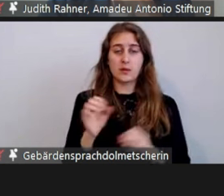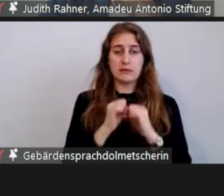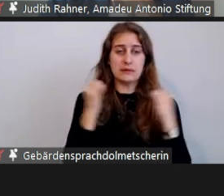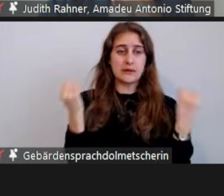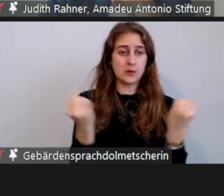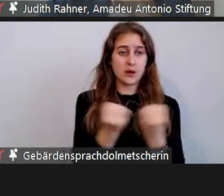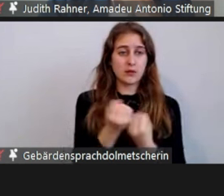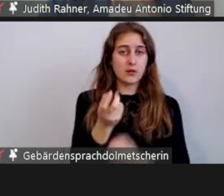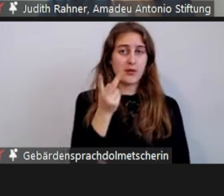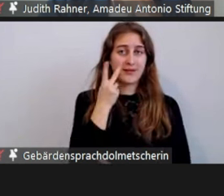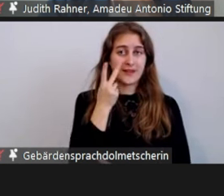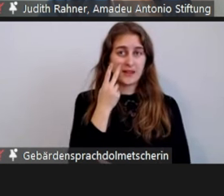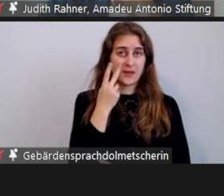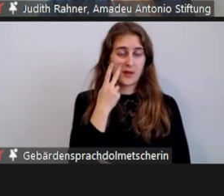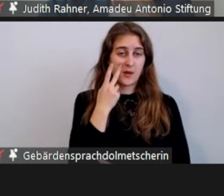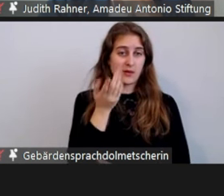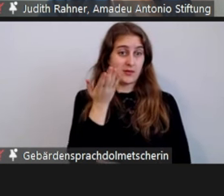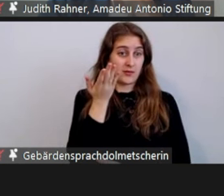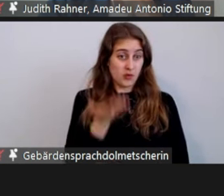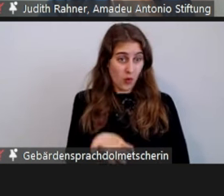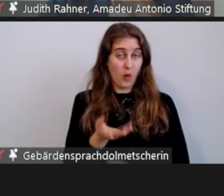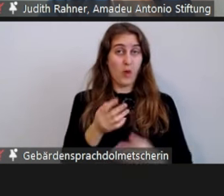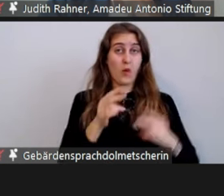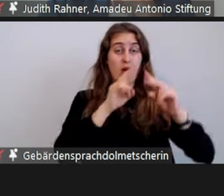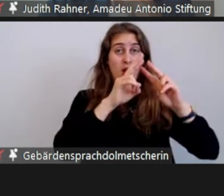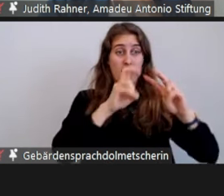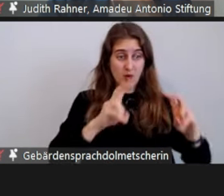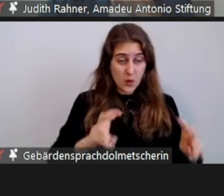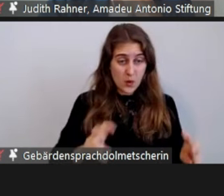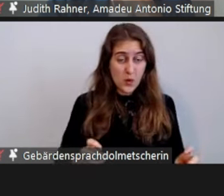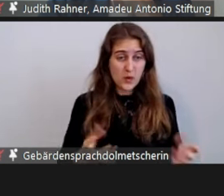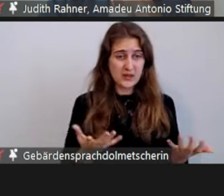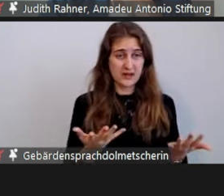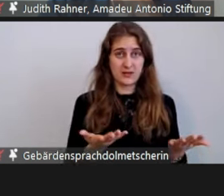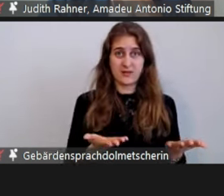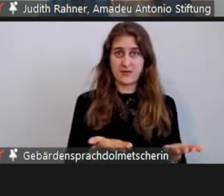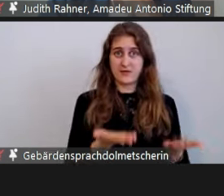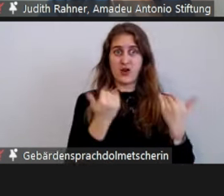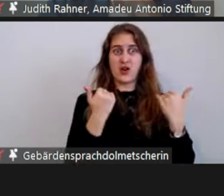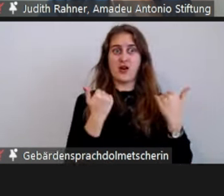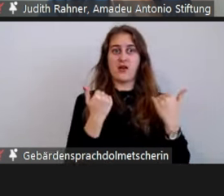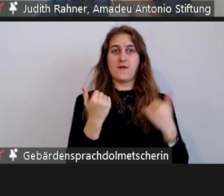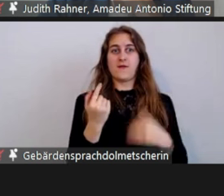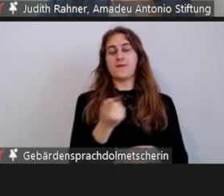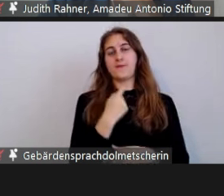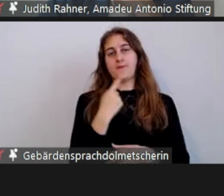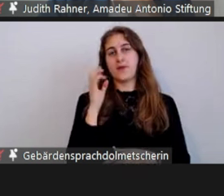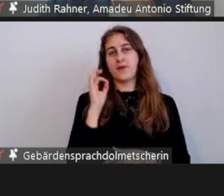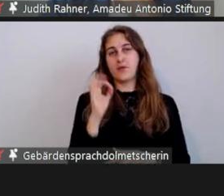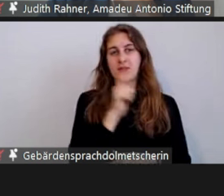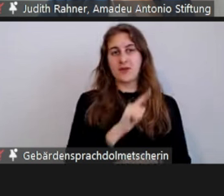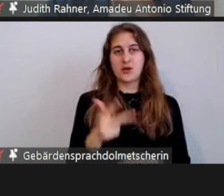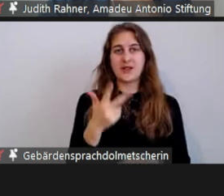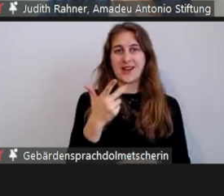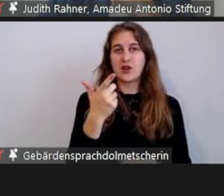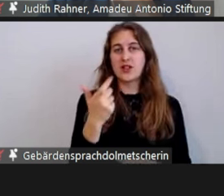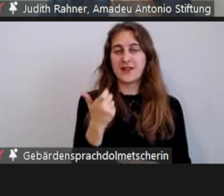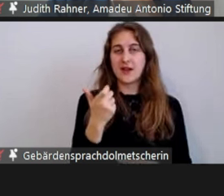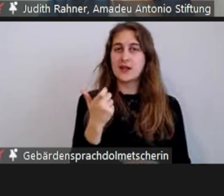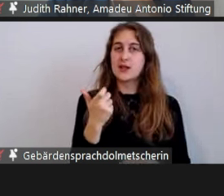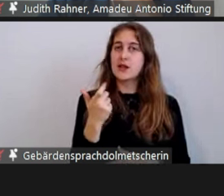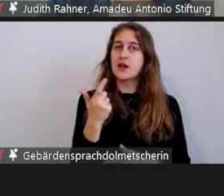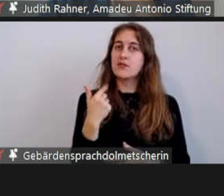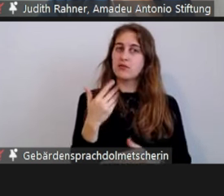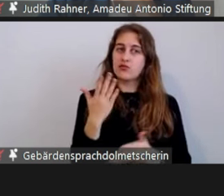den kompletten sozusagen Datensatz für das Jahr 2023 als Grundlage